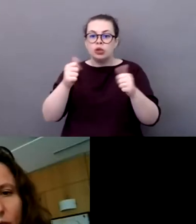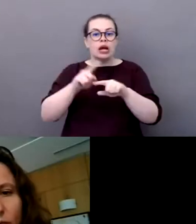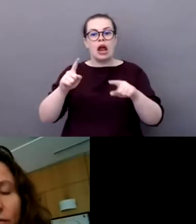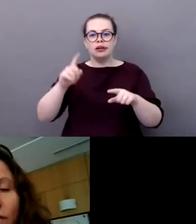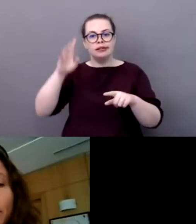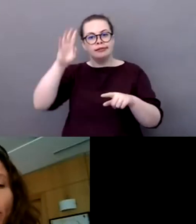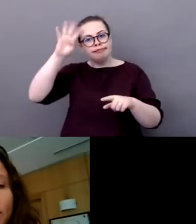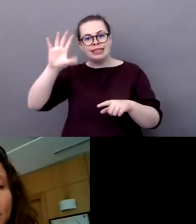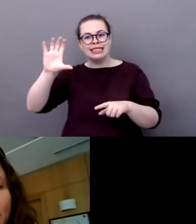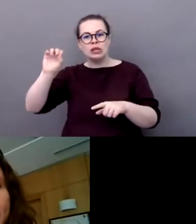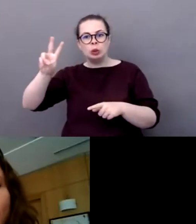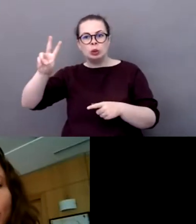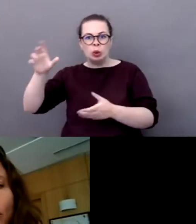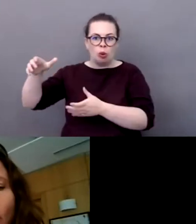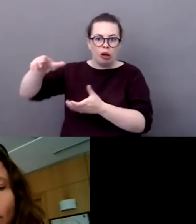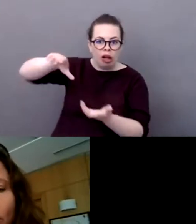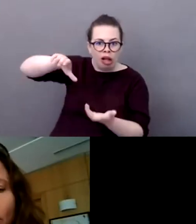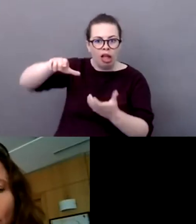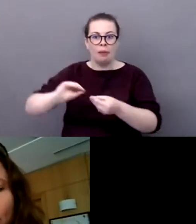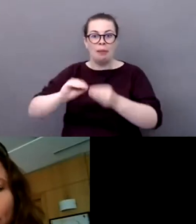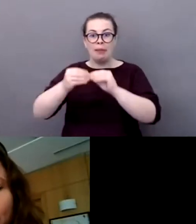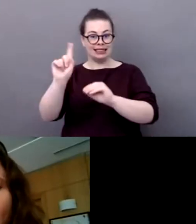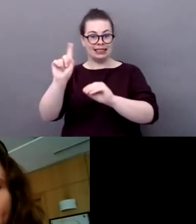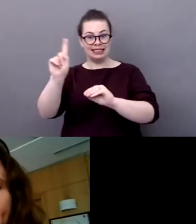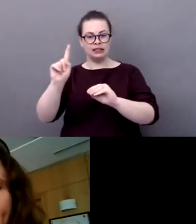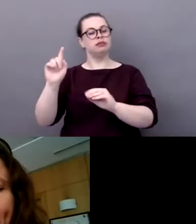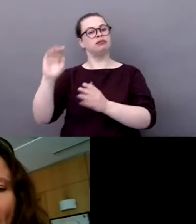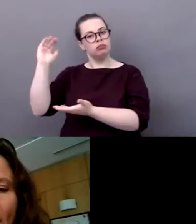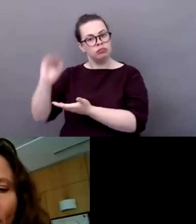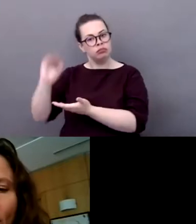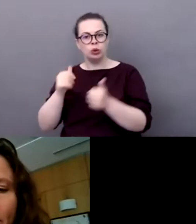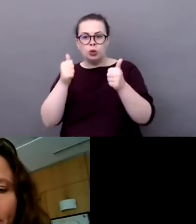cœur, de faire vivre une thématique autour de l'environnement et du sport.